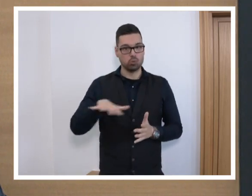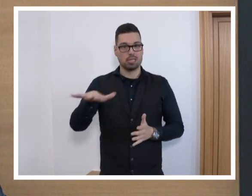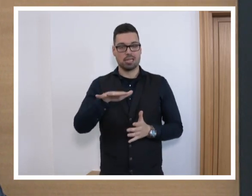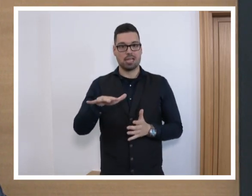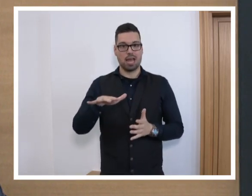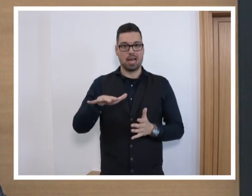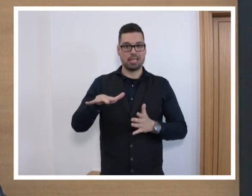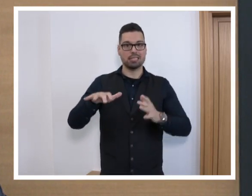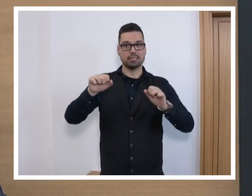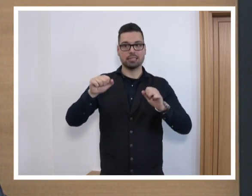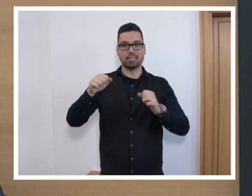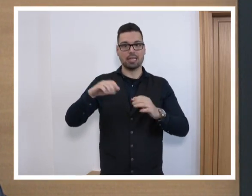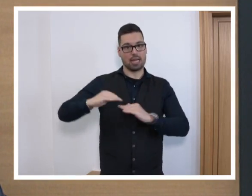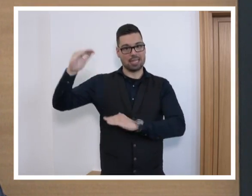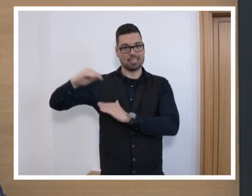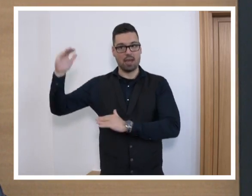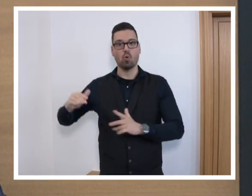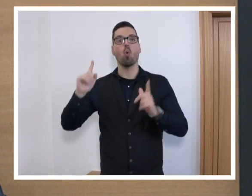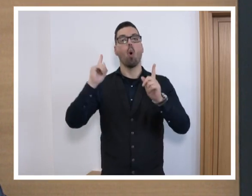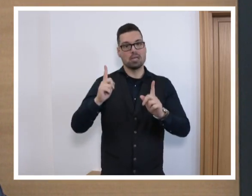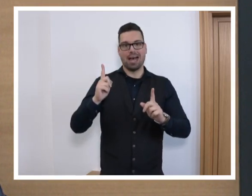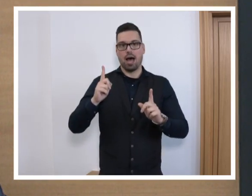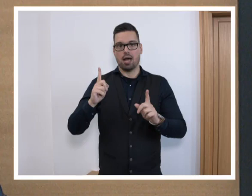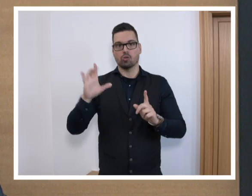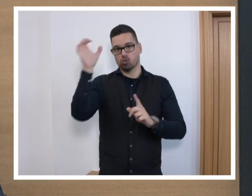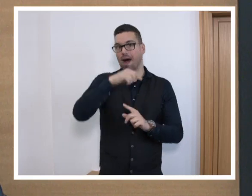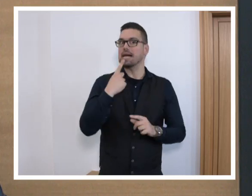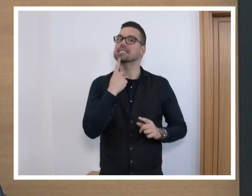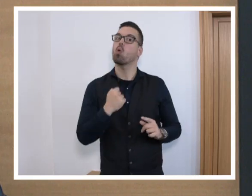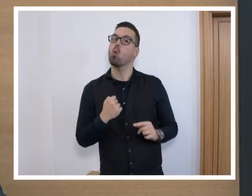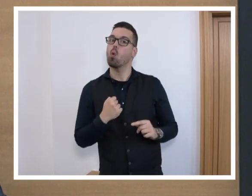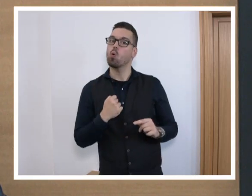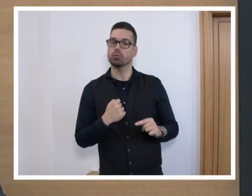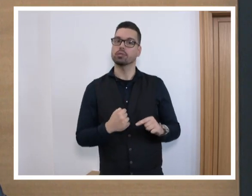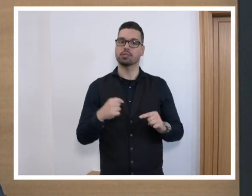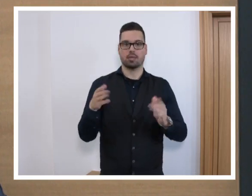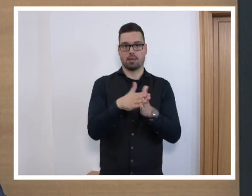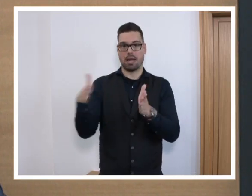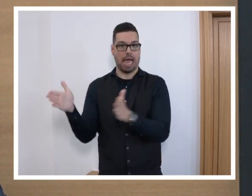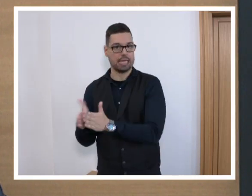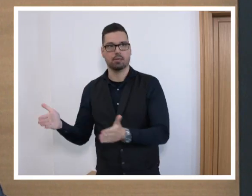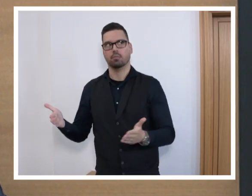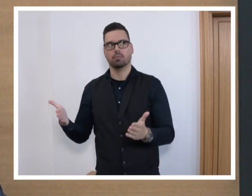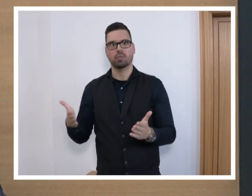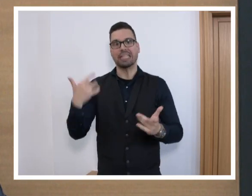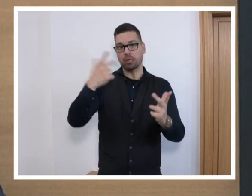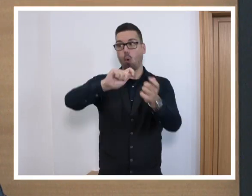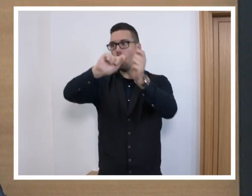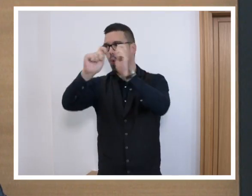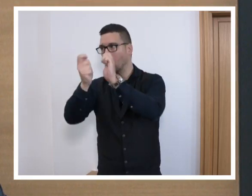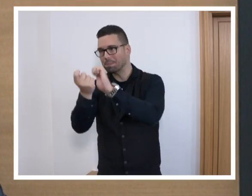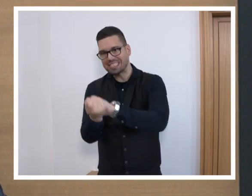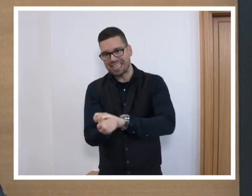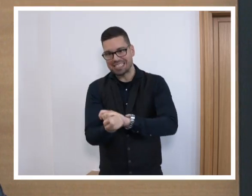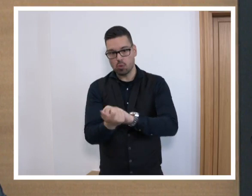wurde auch beschlossen, unter Schwarz-Rot. Es wurde aber nicht umgesetzt. Es gibt auch hier ein eklatantes Umsetzungsproblem der